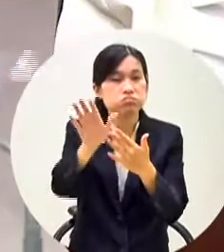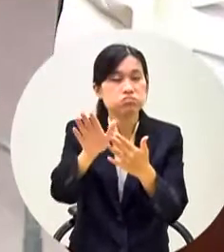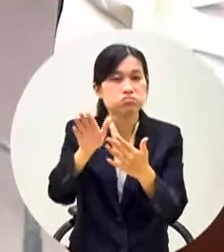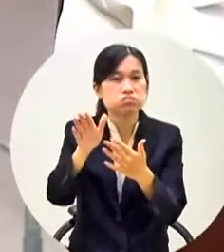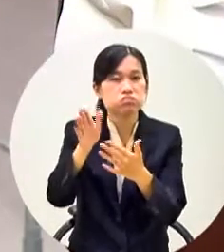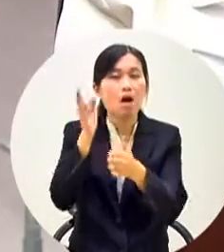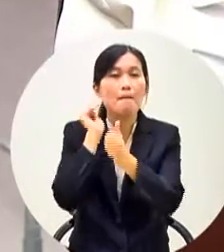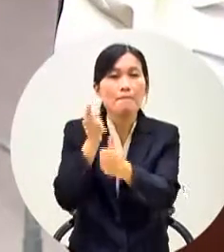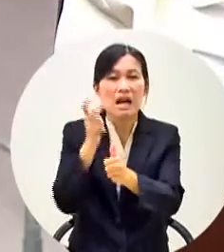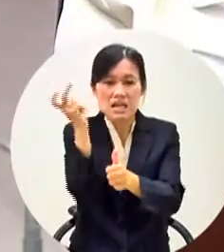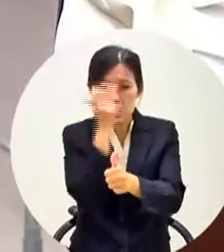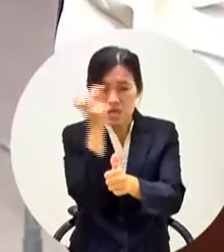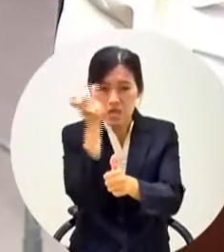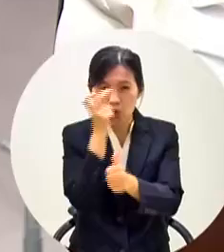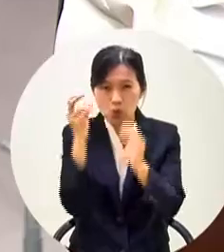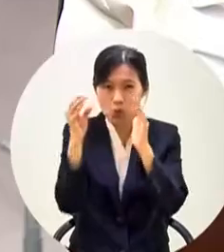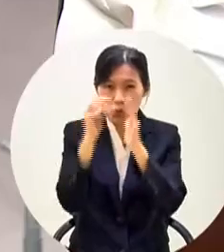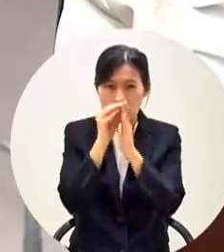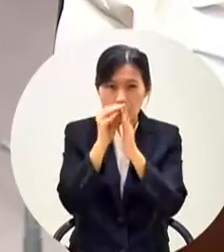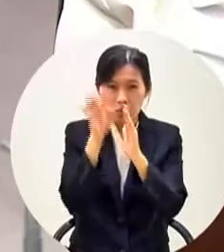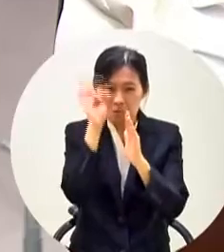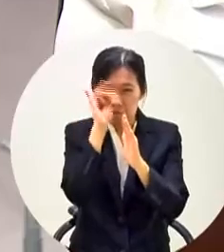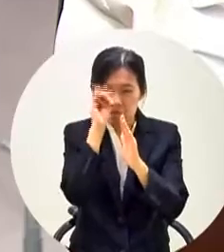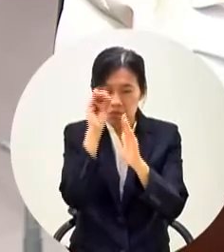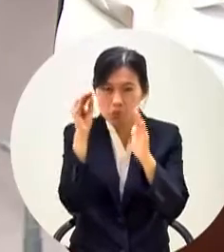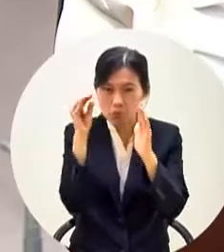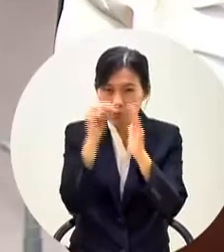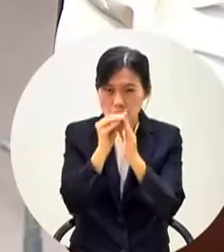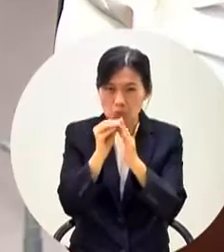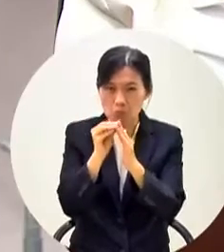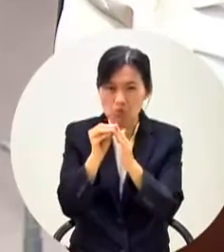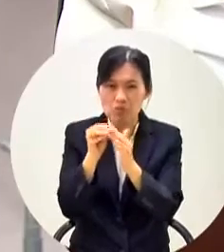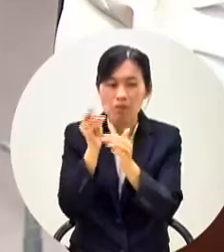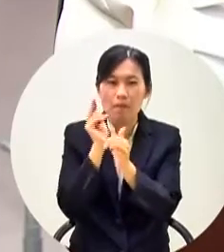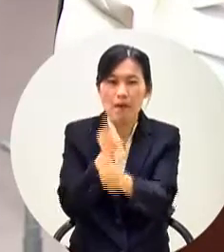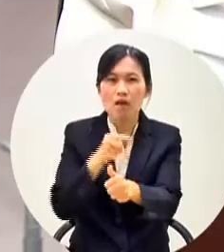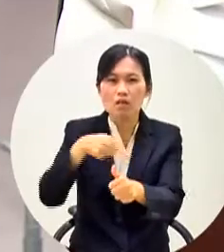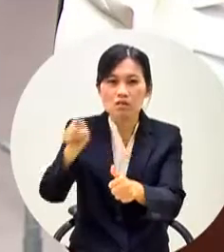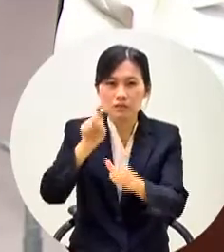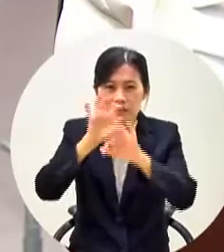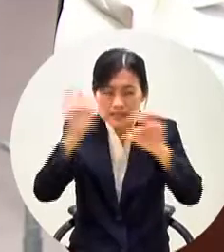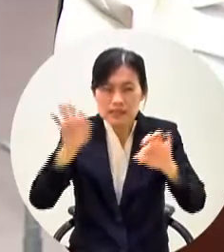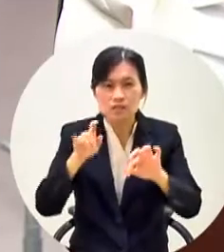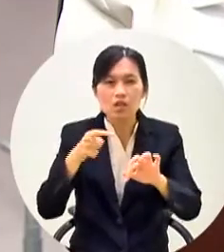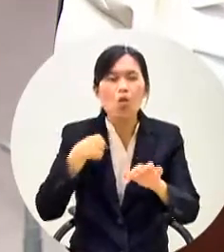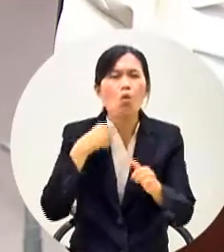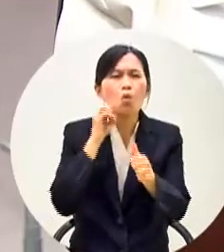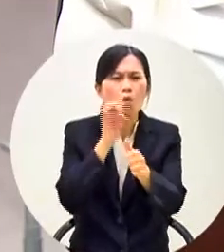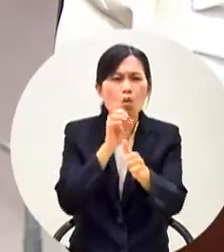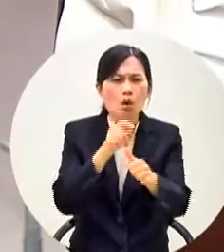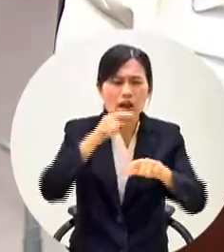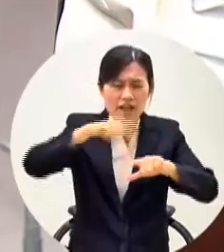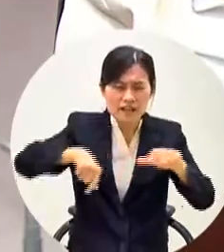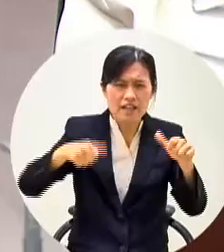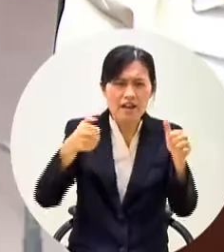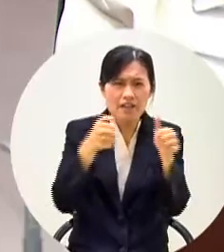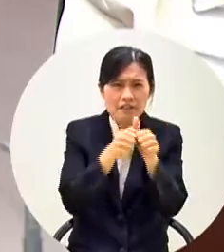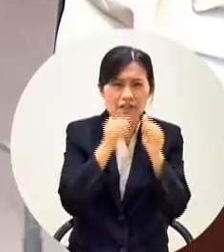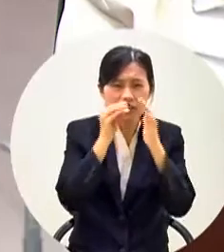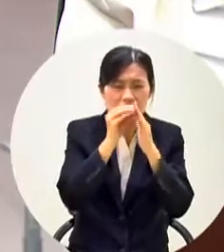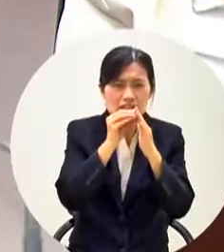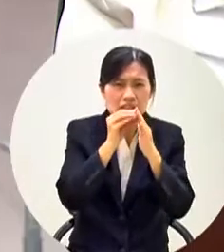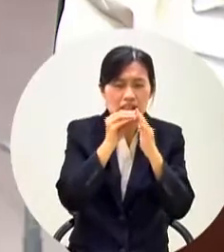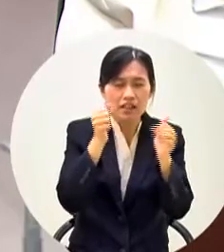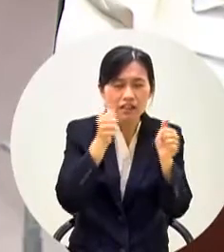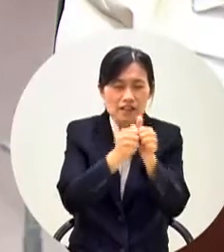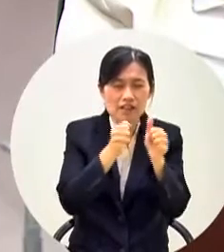我今天是很善意要告訴業副市長真的愛高雄你就要守住高